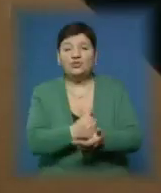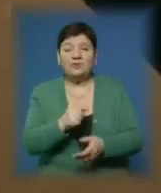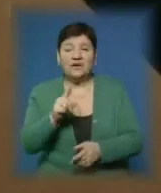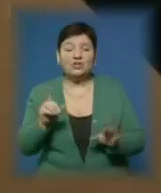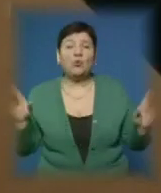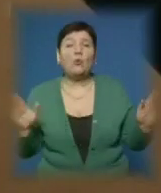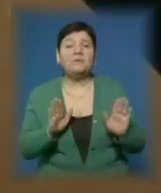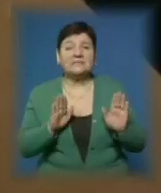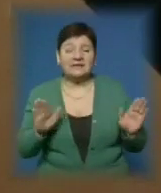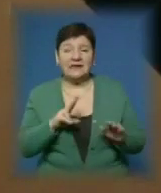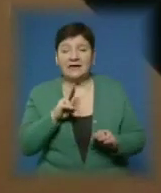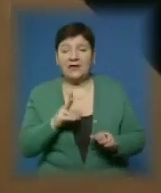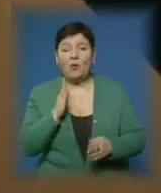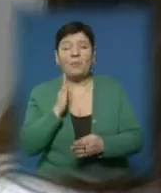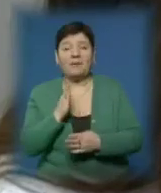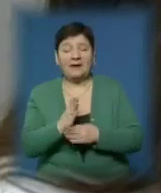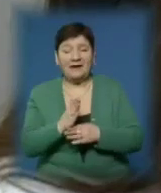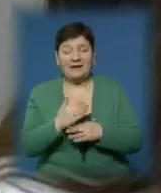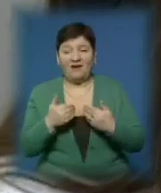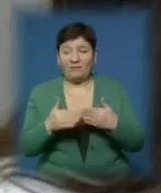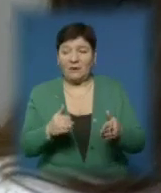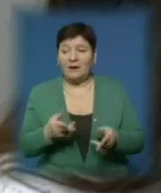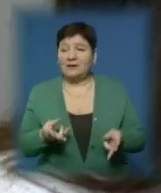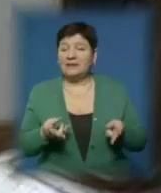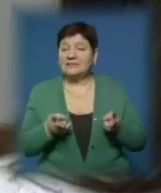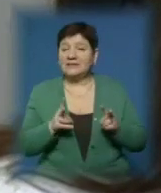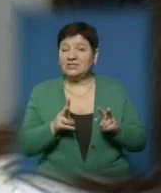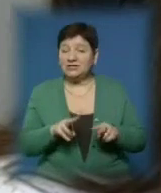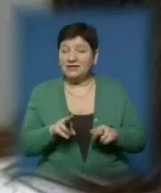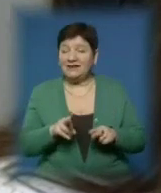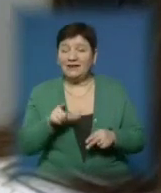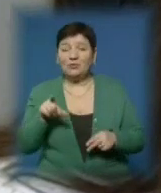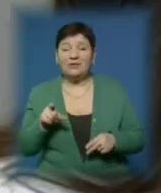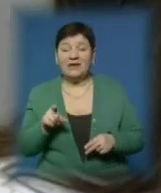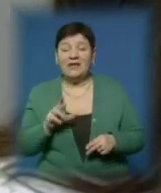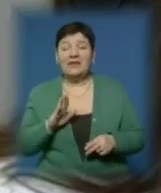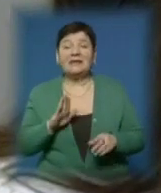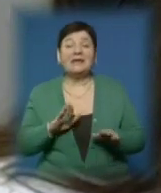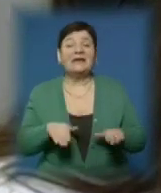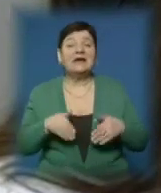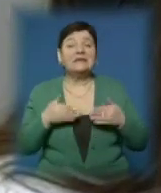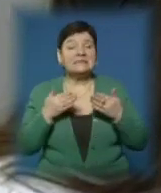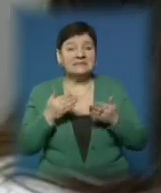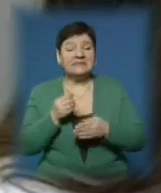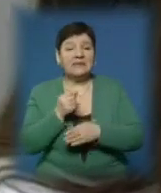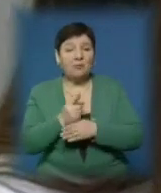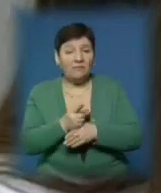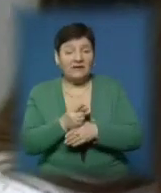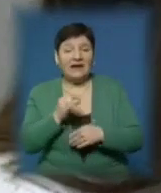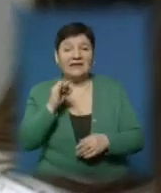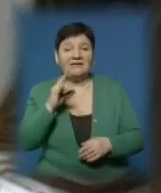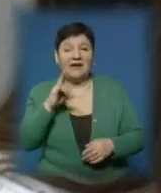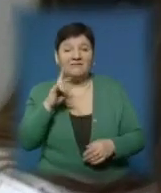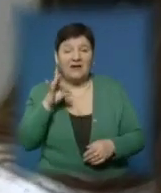замовленнях, котрі надходять у прямий ефір. Не залишаться обділені ті люди, які замовили Мородо, Rap and Party і Ляпі